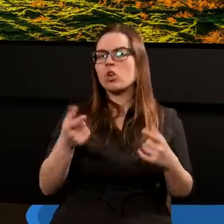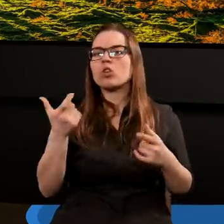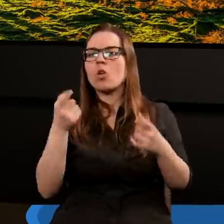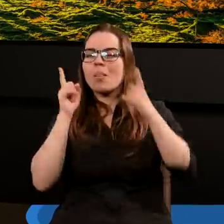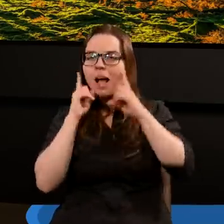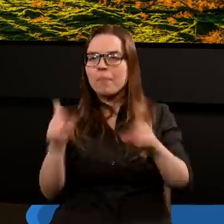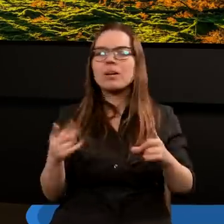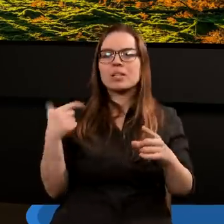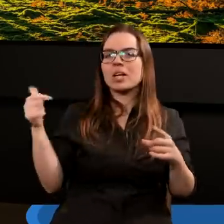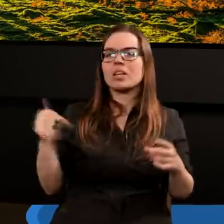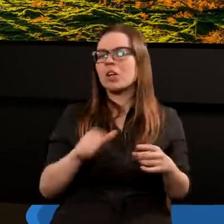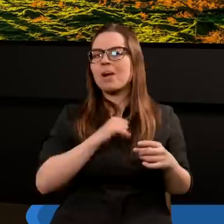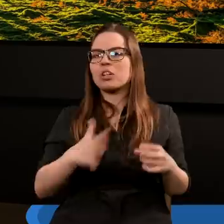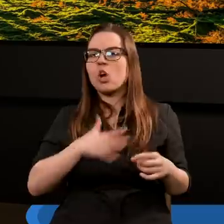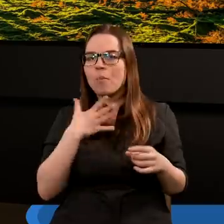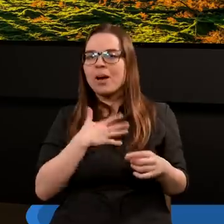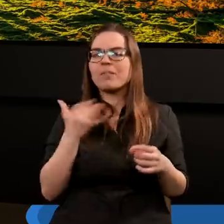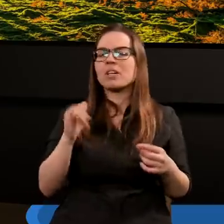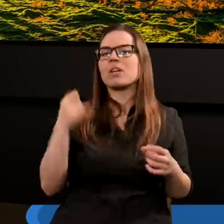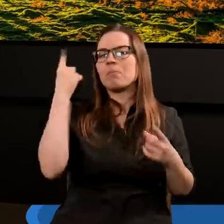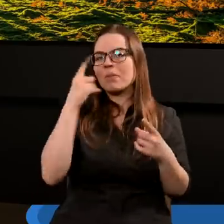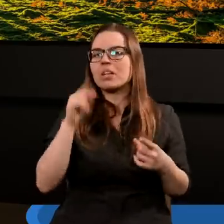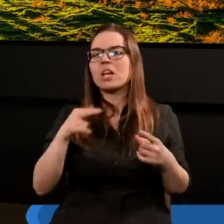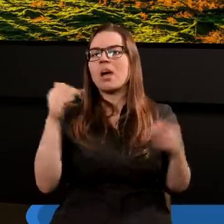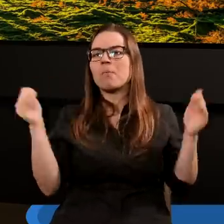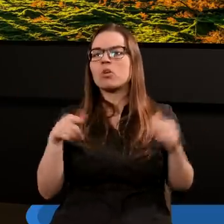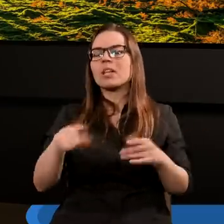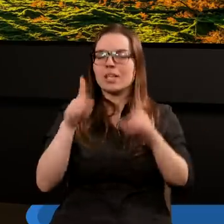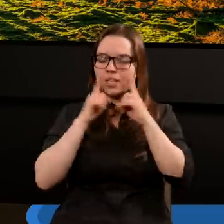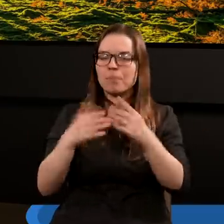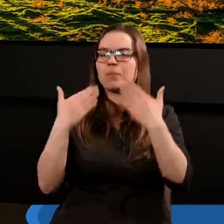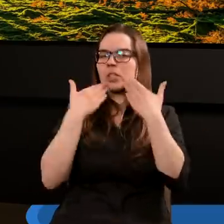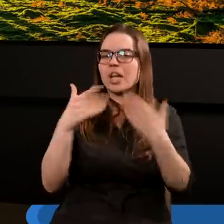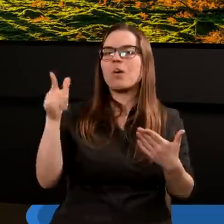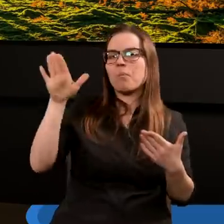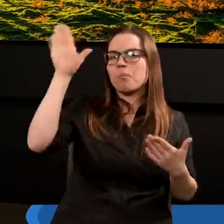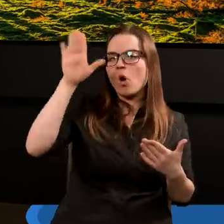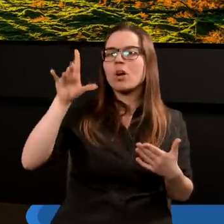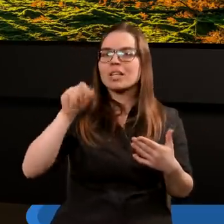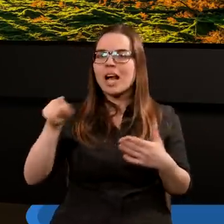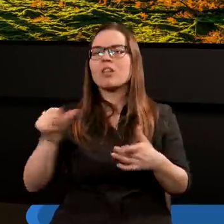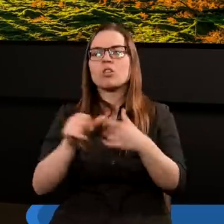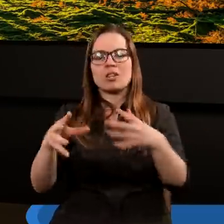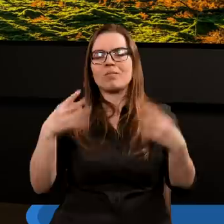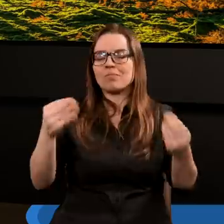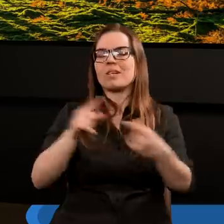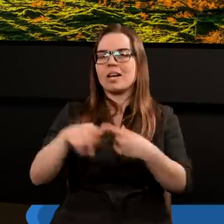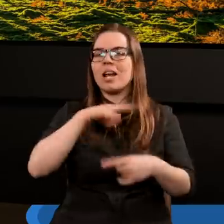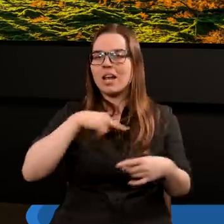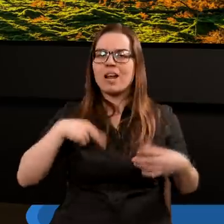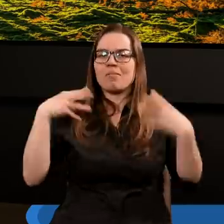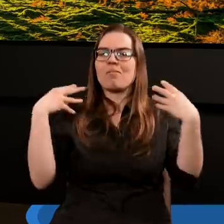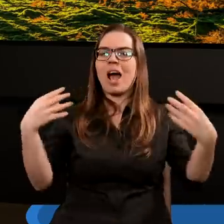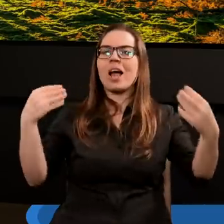naprawdę nie trzeba się obawiać i myślę, że możemy za to naprawdę dziękować Panu Bogu, bo to jest dla nas naprawdę